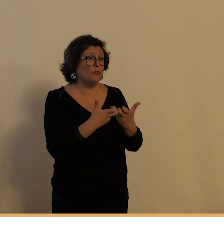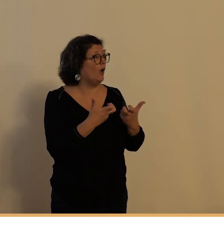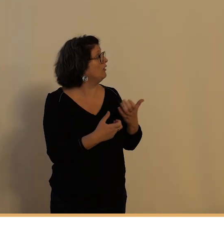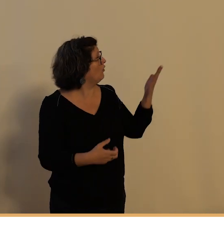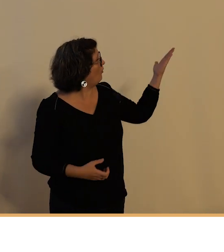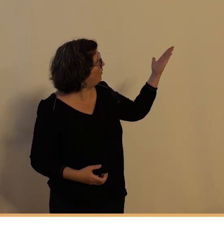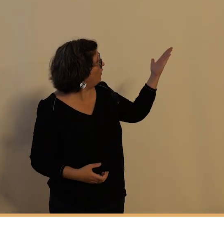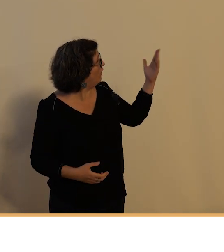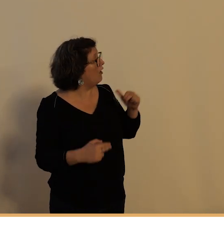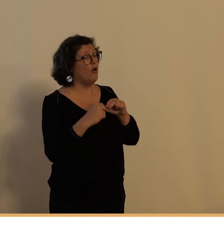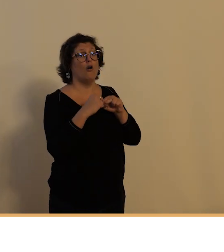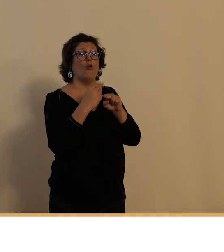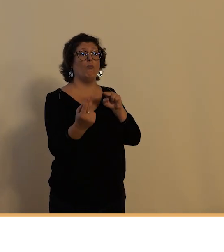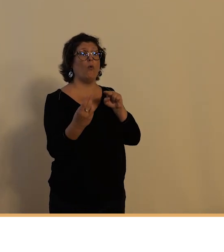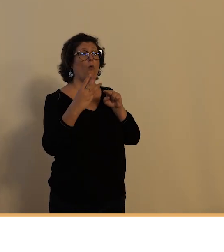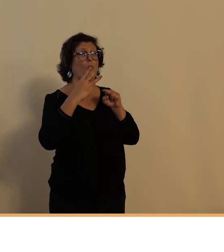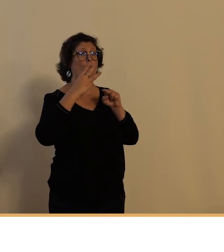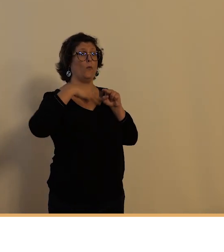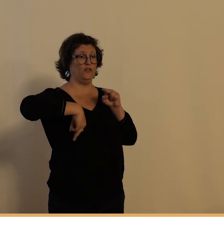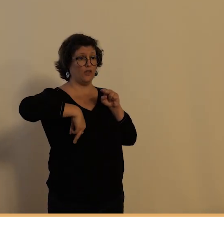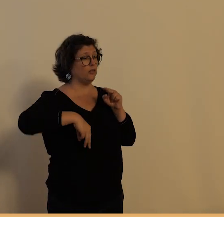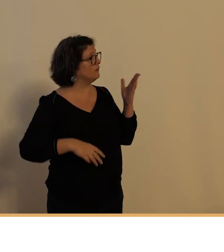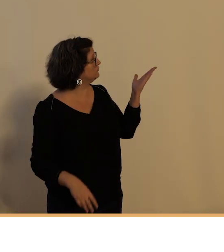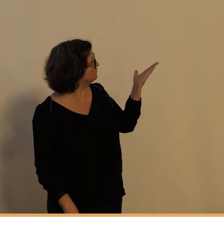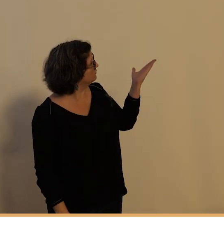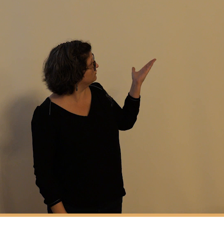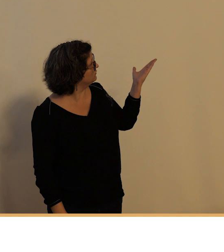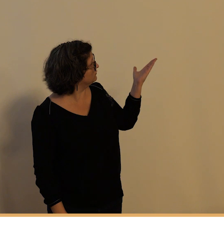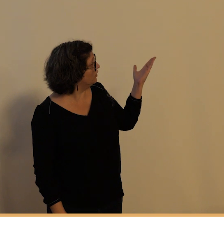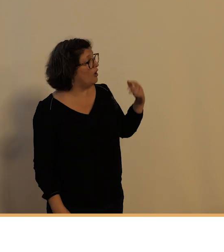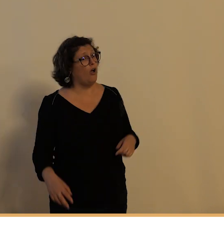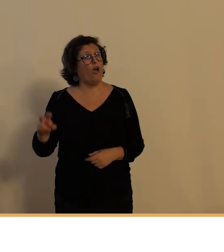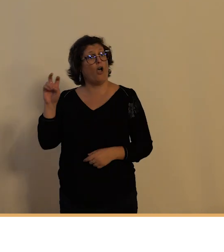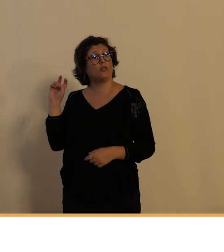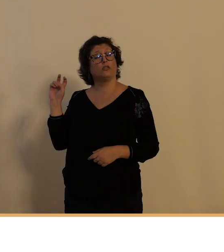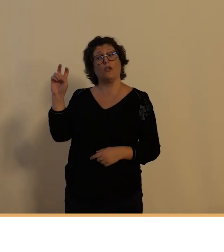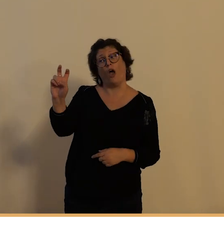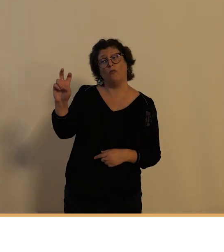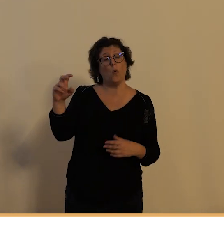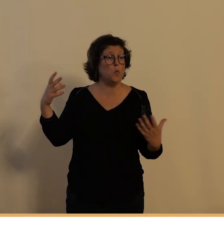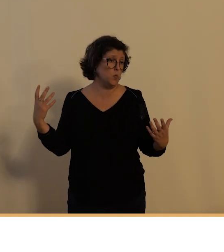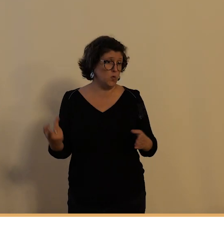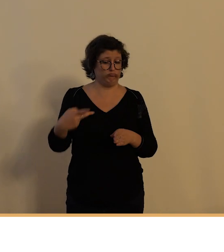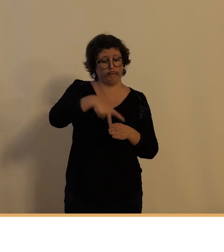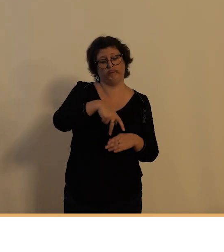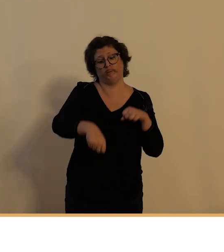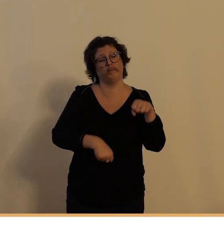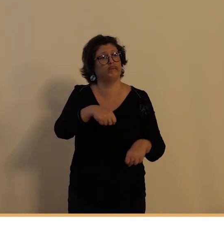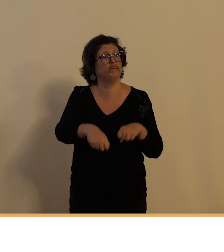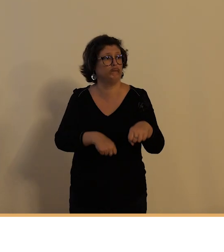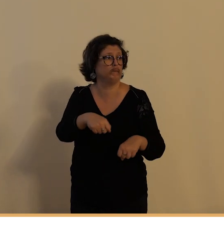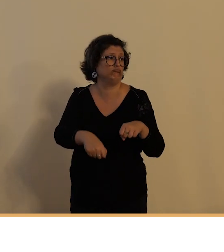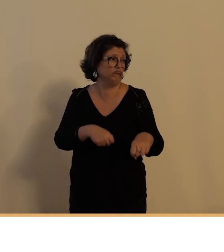on pratique aussi bien le vélo que la marche à pied ou le transport en commun du tramway pour se rendre au travail et puis nous